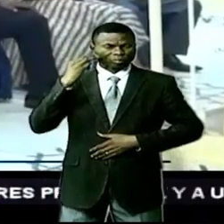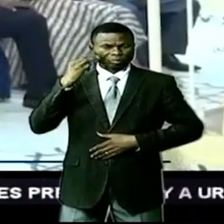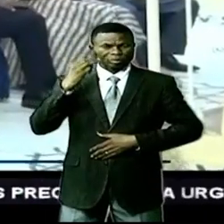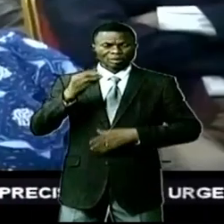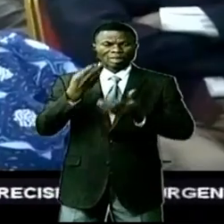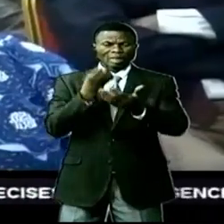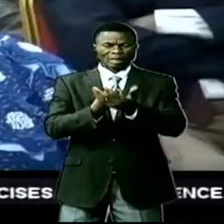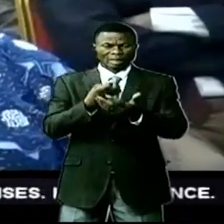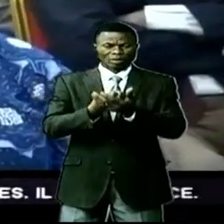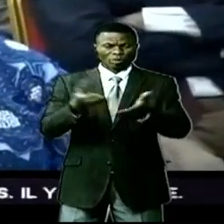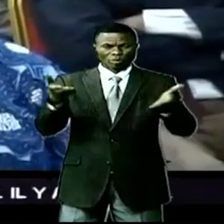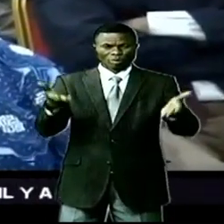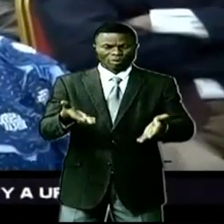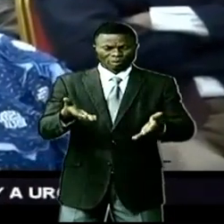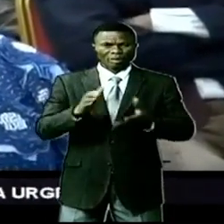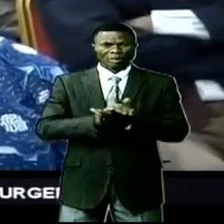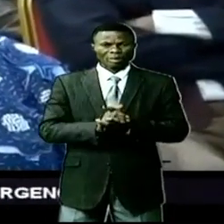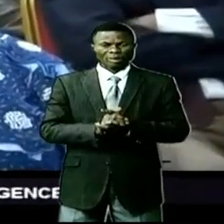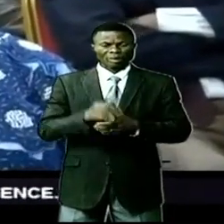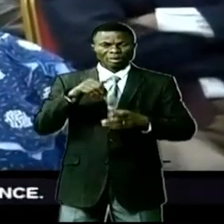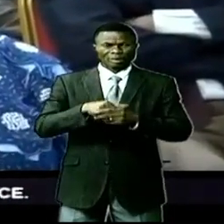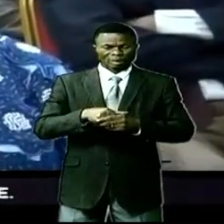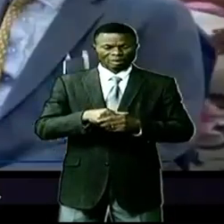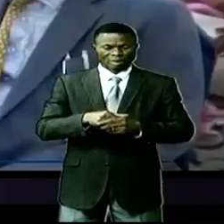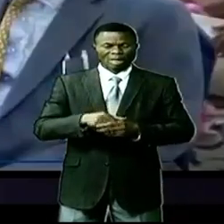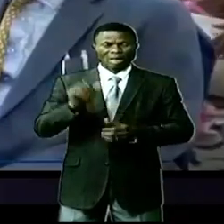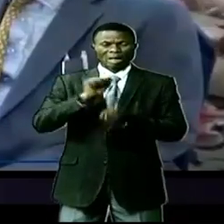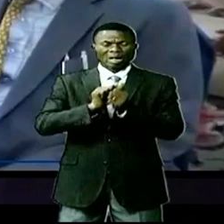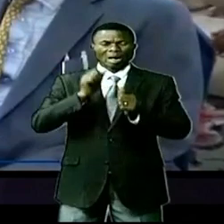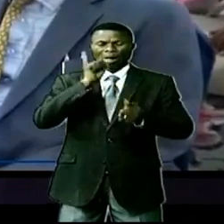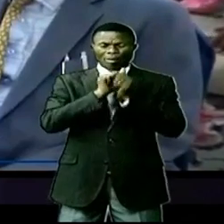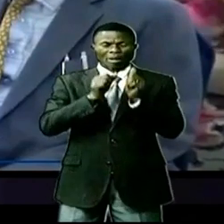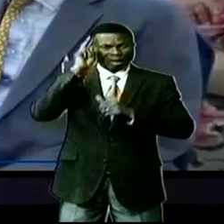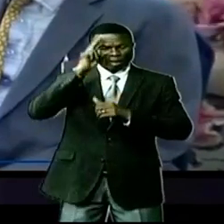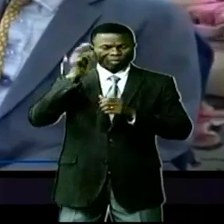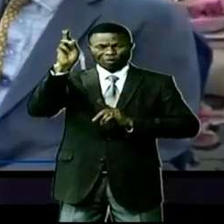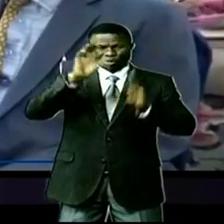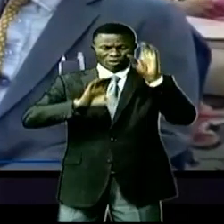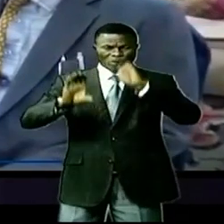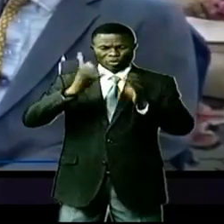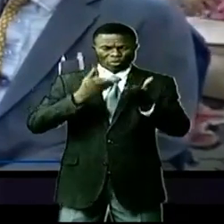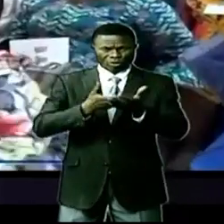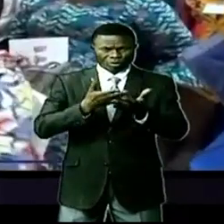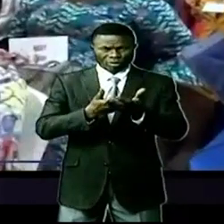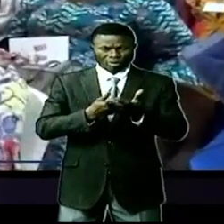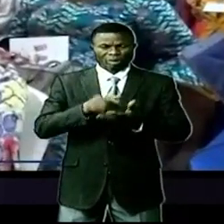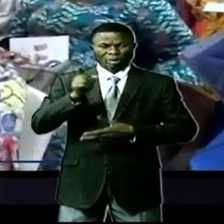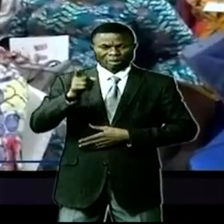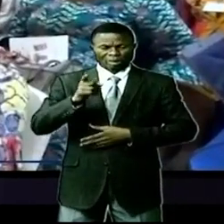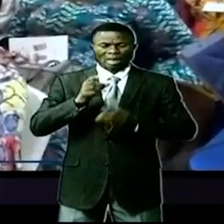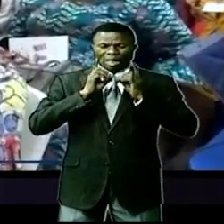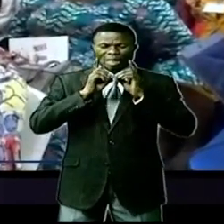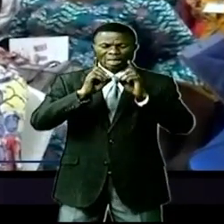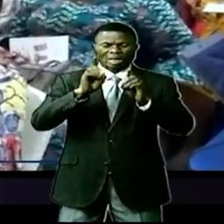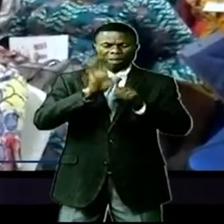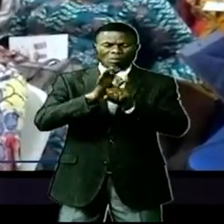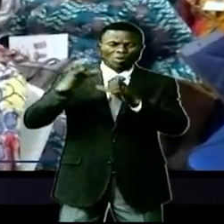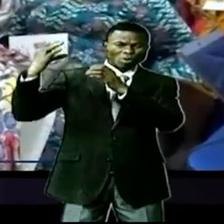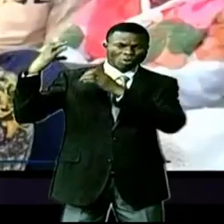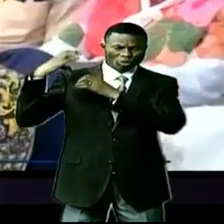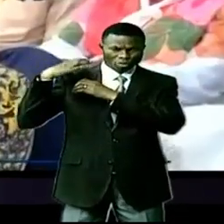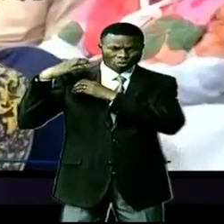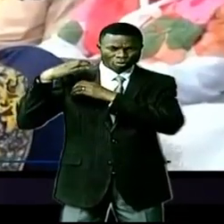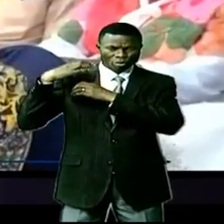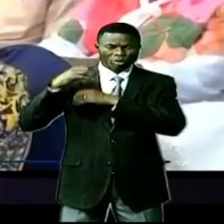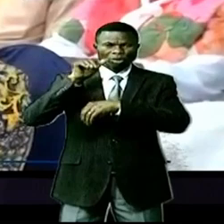'économie Cécile Cagniéba. Dans sa produite scientifique, le professeur Christian Kundanichamp malgré ses multiples charges étant